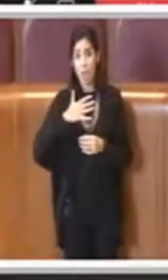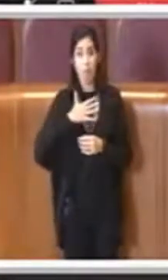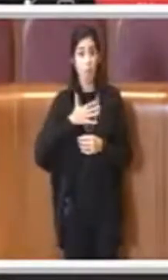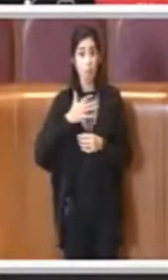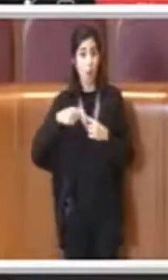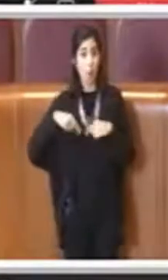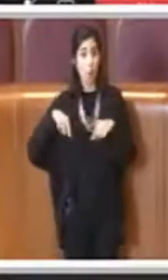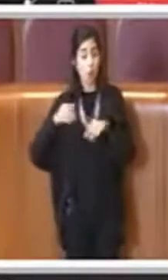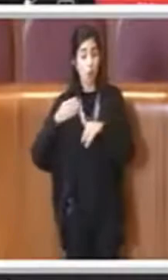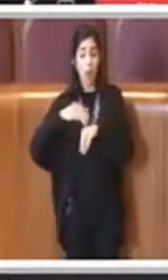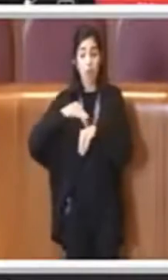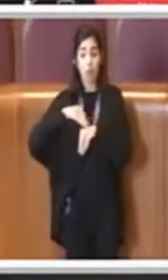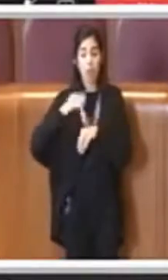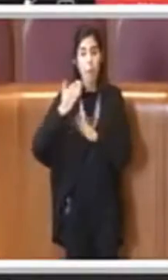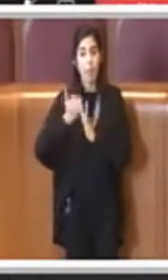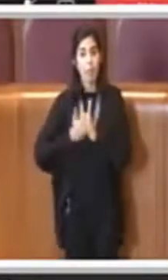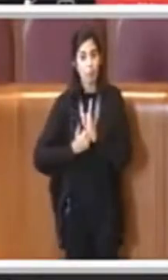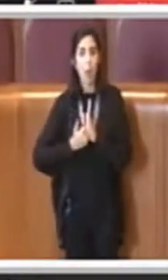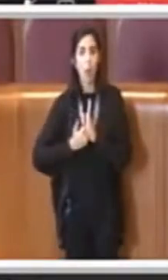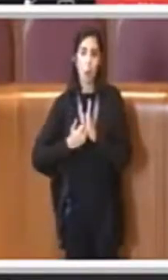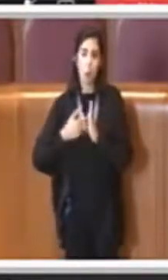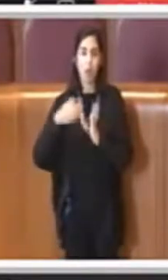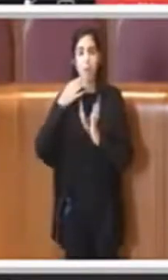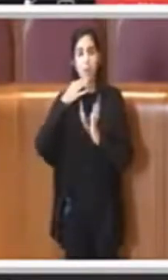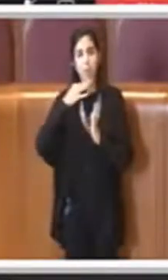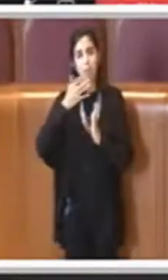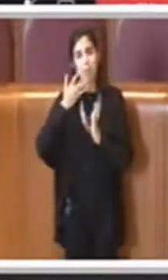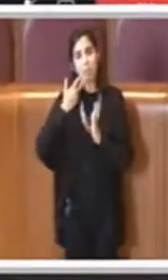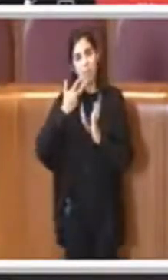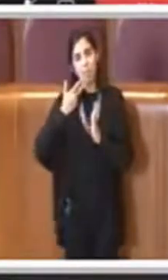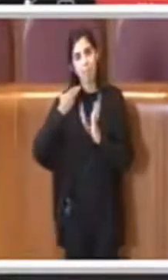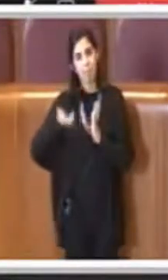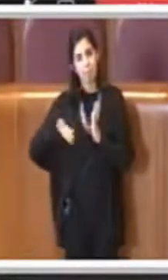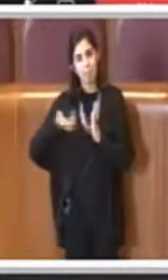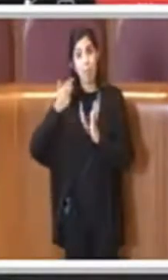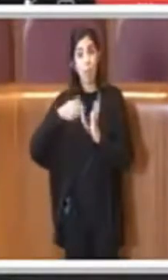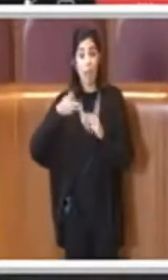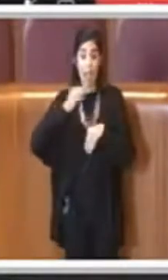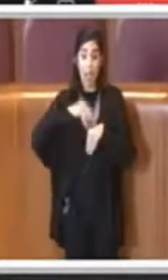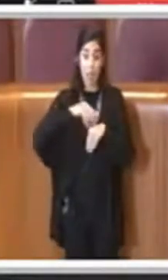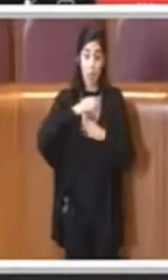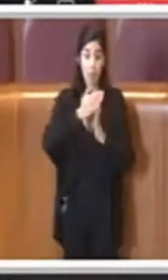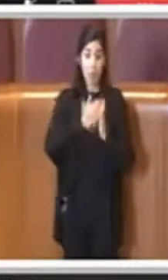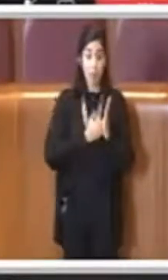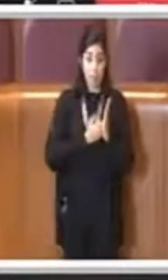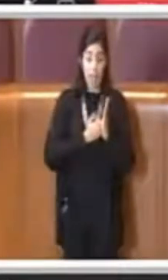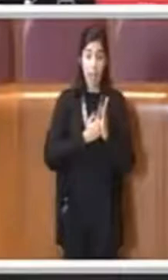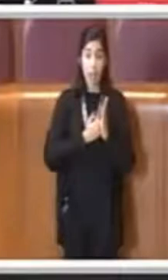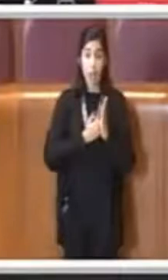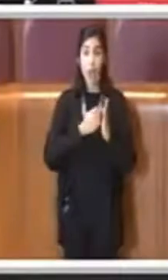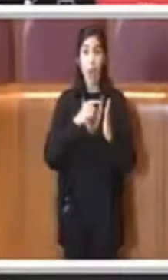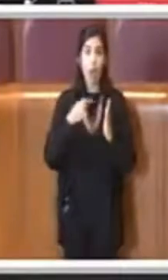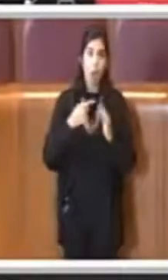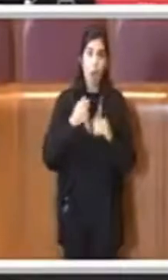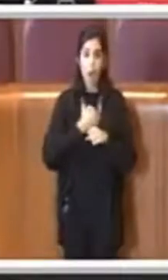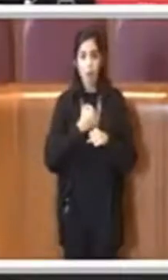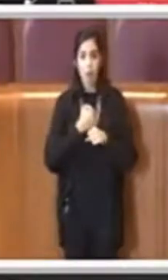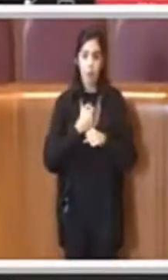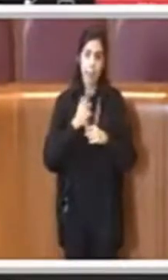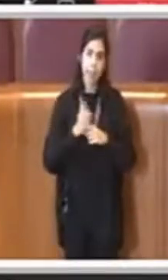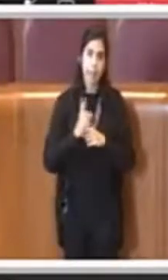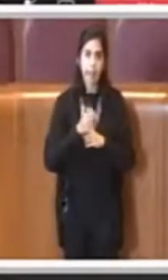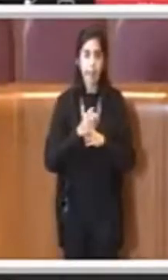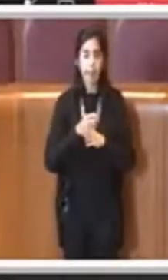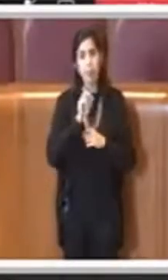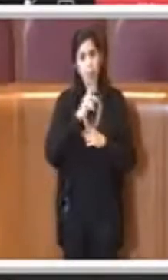piano, perché gli aggiornamenti di questo piano non sono ancora in divenire. So che già ci si sta lavorando, quindi